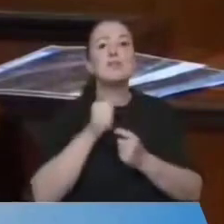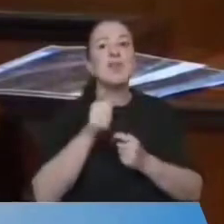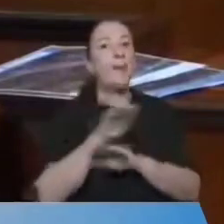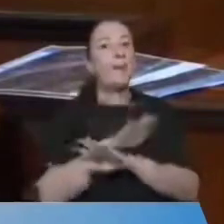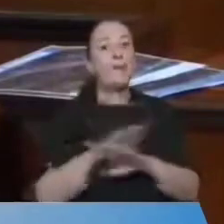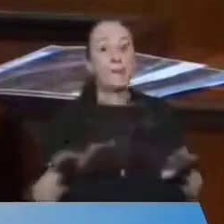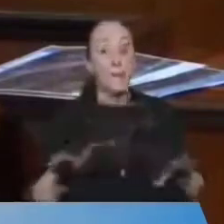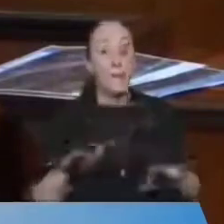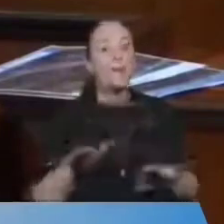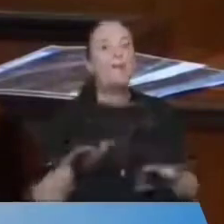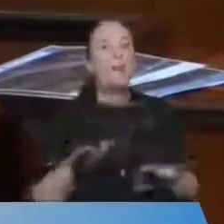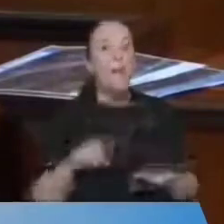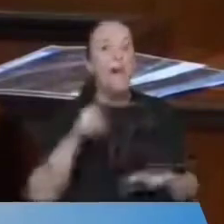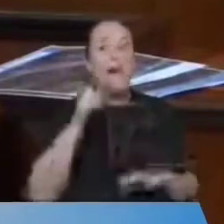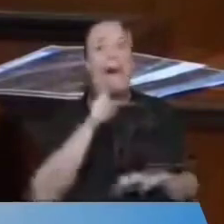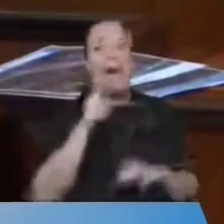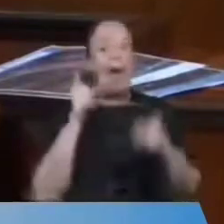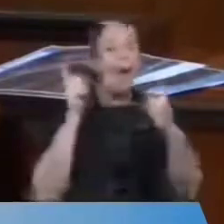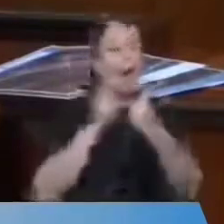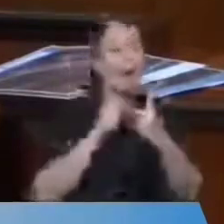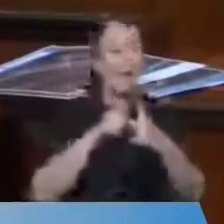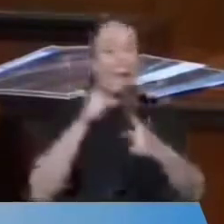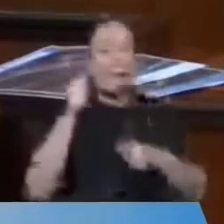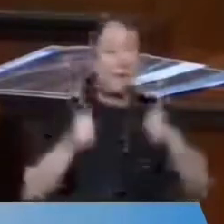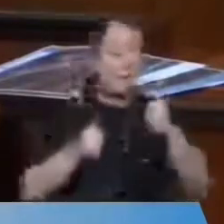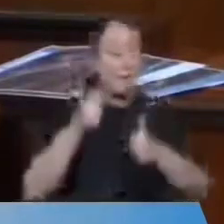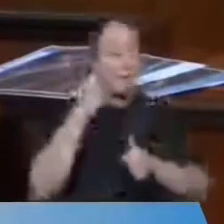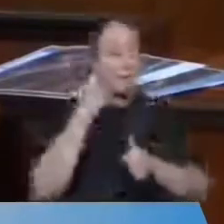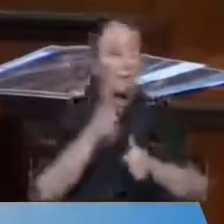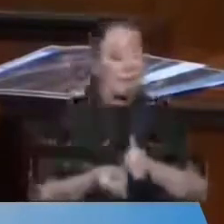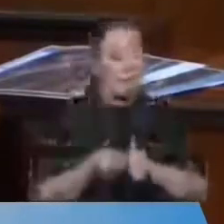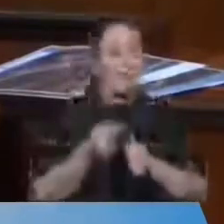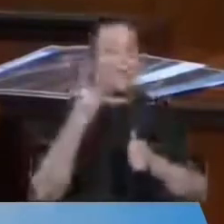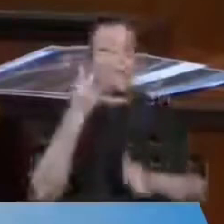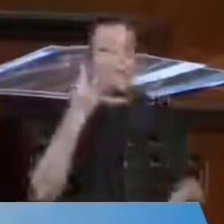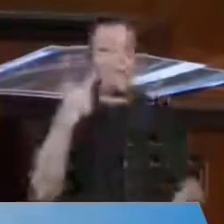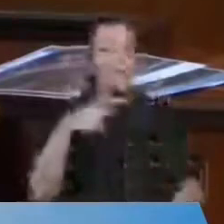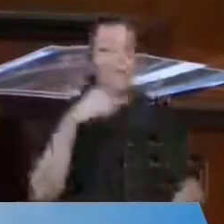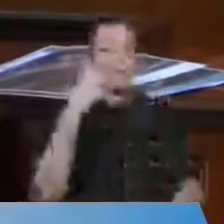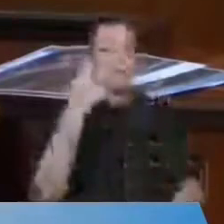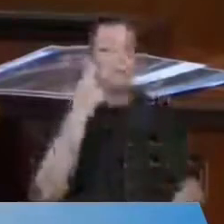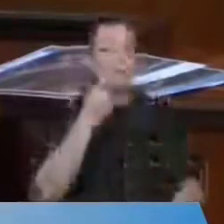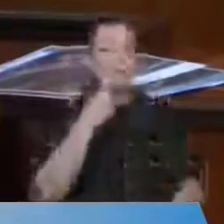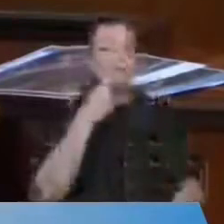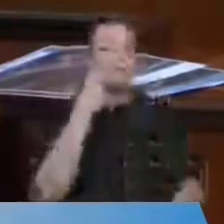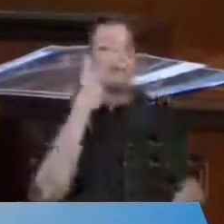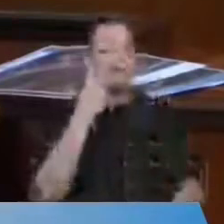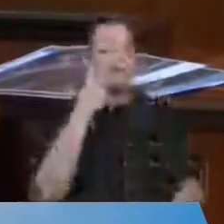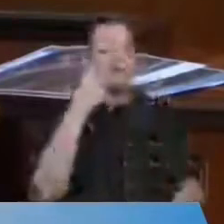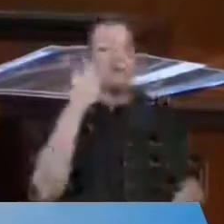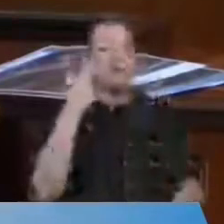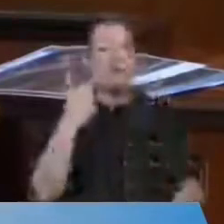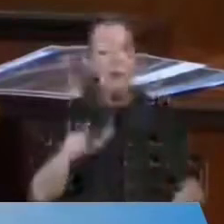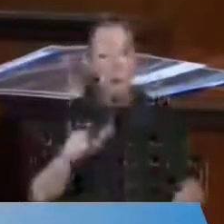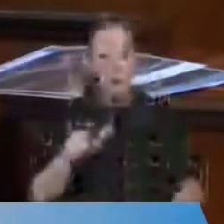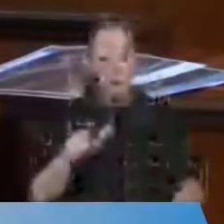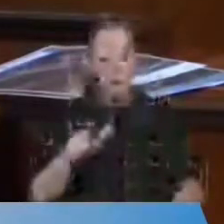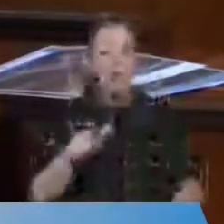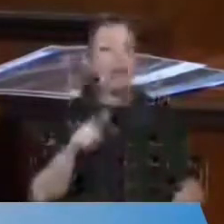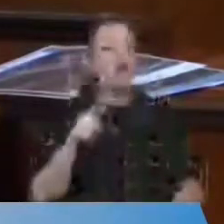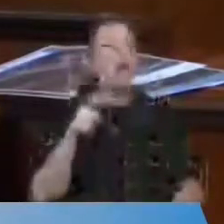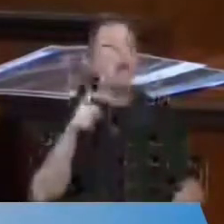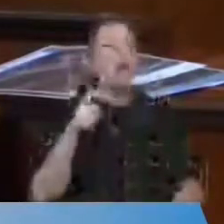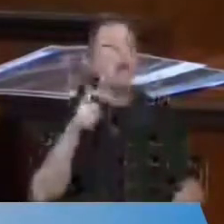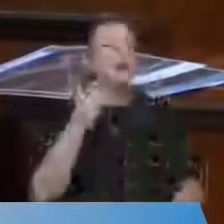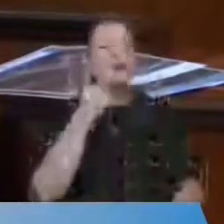Dedim ya Tarık, oran ve orantı, iki köyde dört buçuk yılda iki köy, kaç